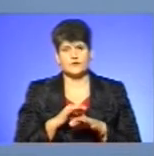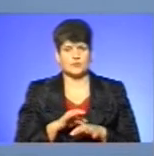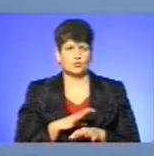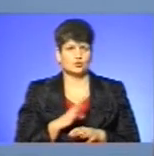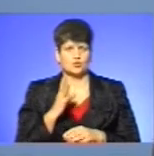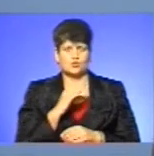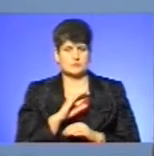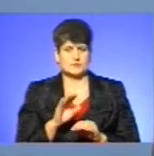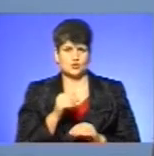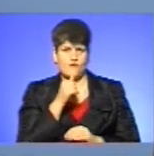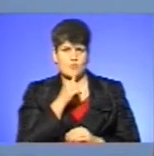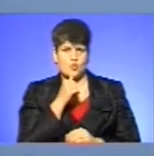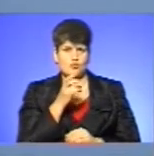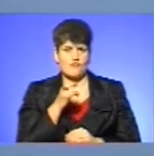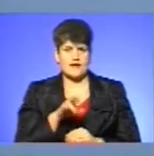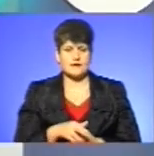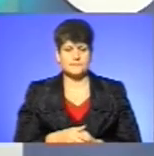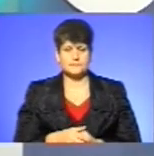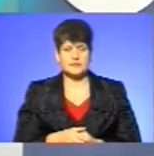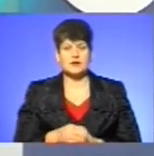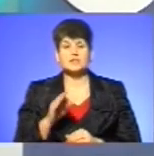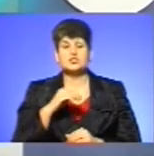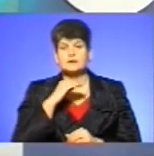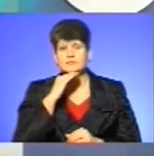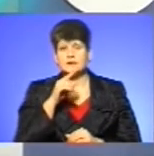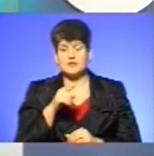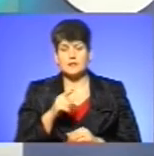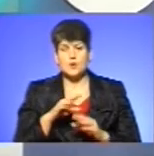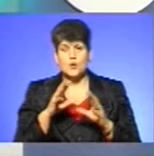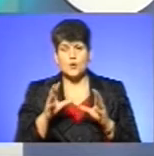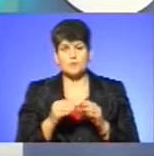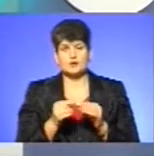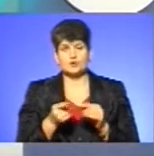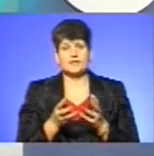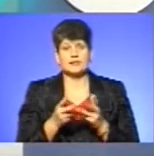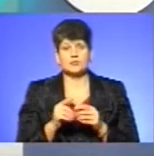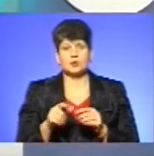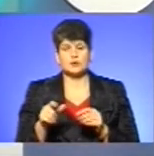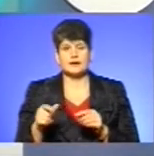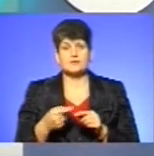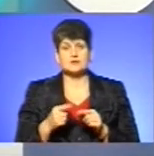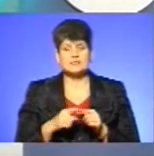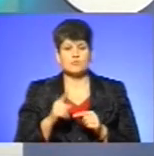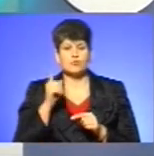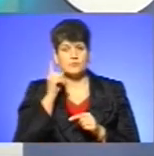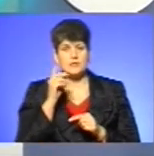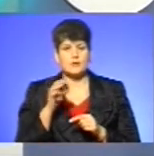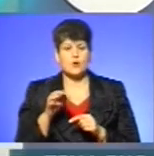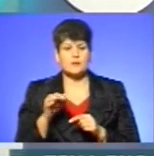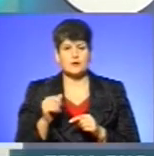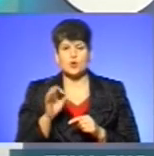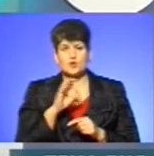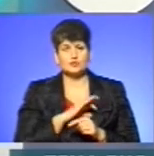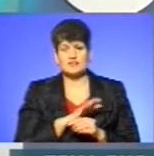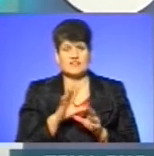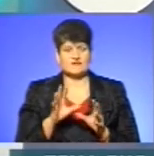випробування. Чи достатньо буде охоплення такої кількості людей? Адже цим мобільним оператором користуються не всі,